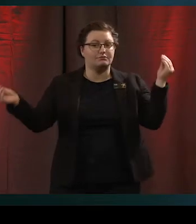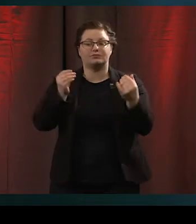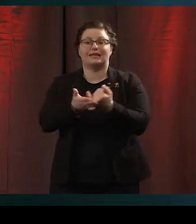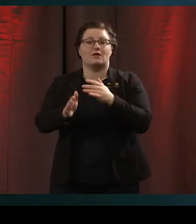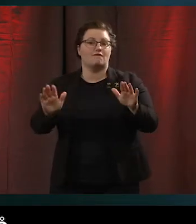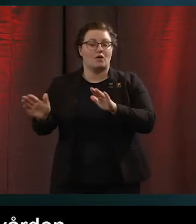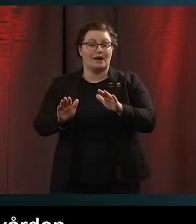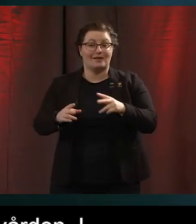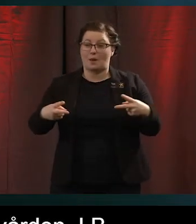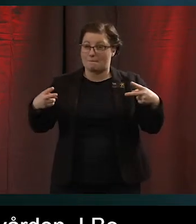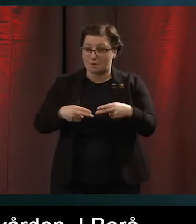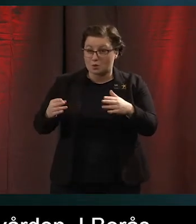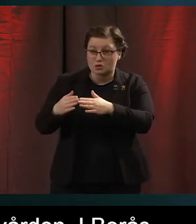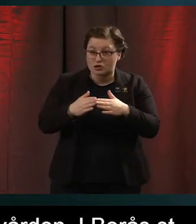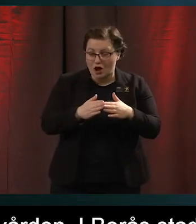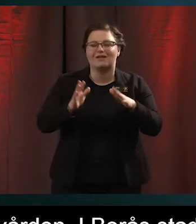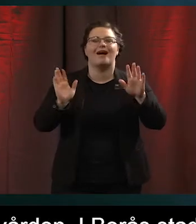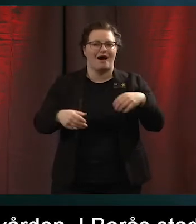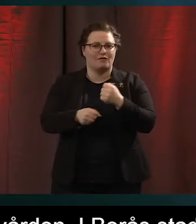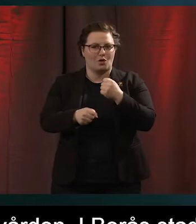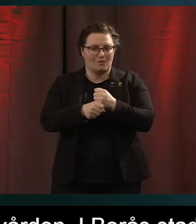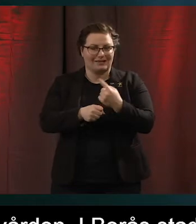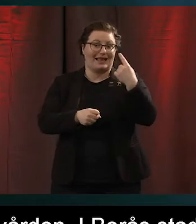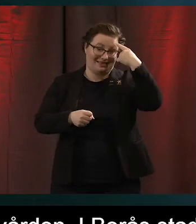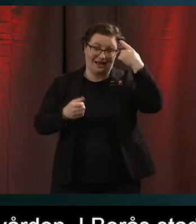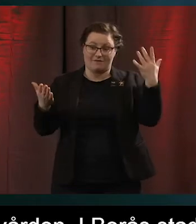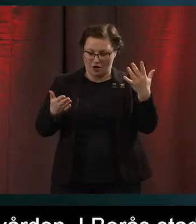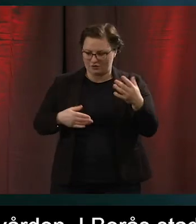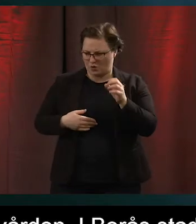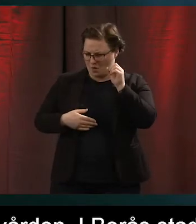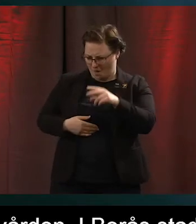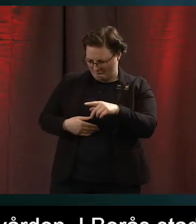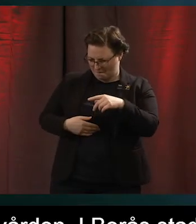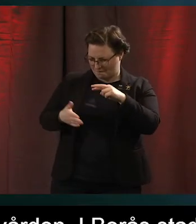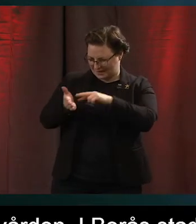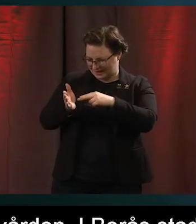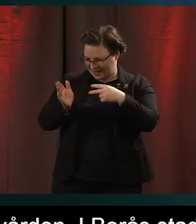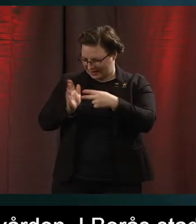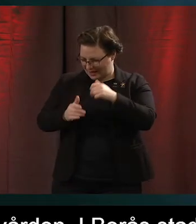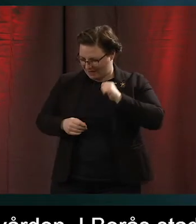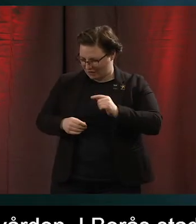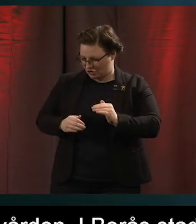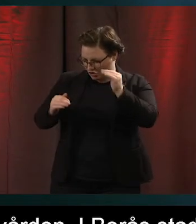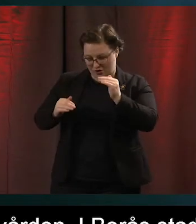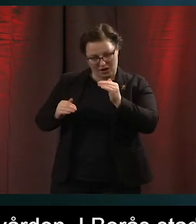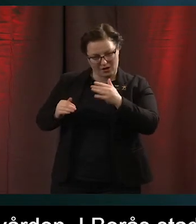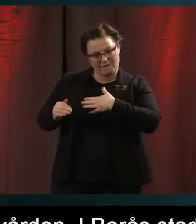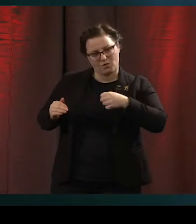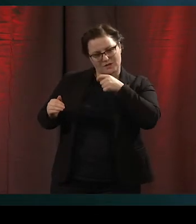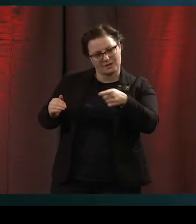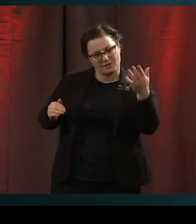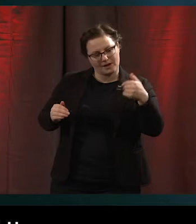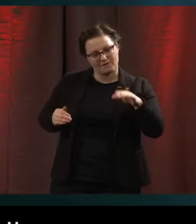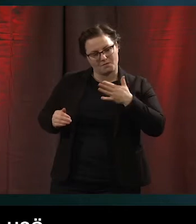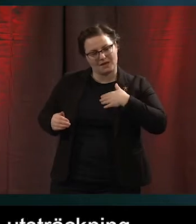Borås stad har man jobbat med insikten att om teknikanvändandet ökar kan våra seniorer i större utsträckning få ett